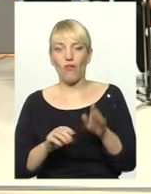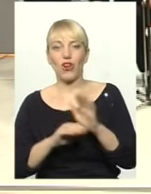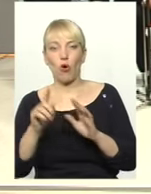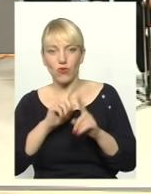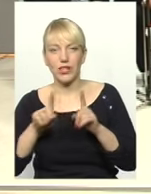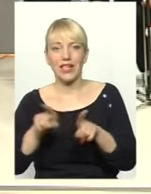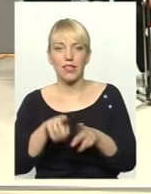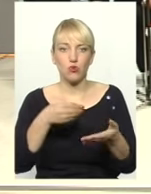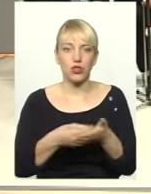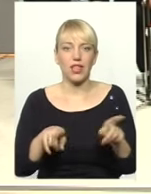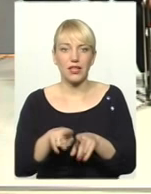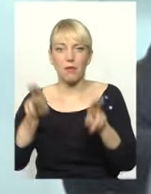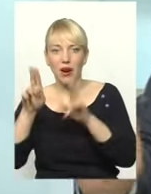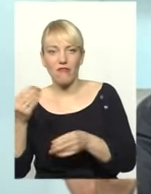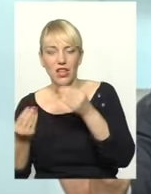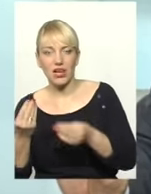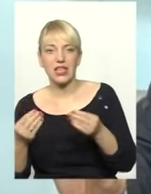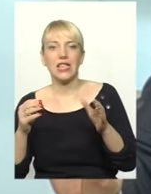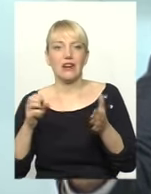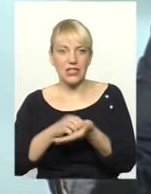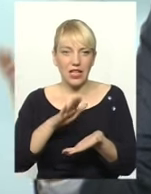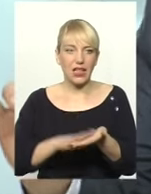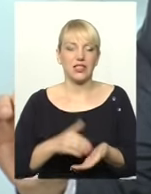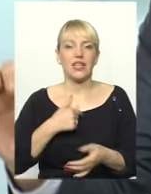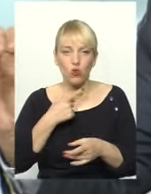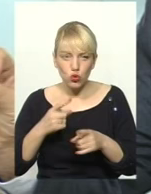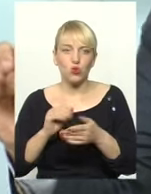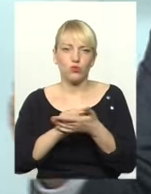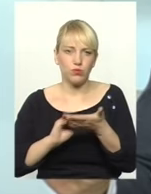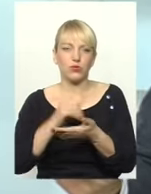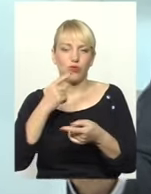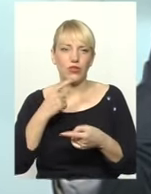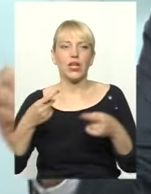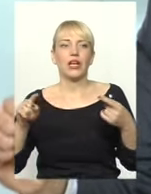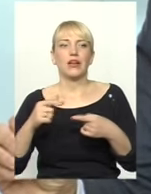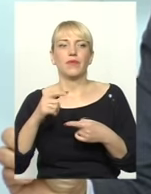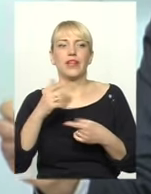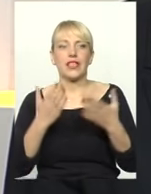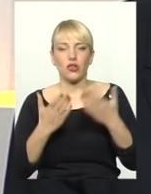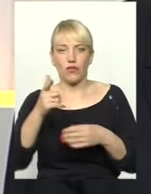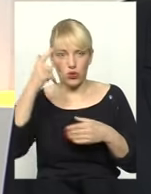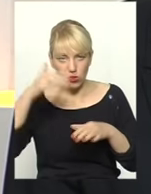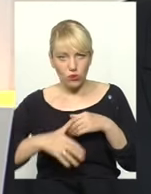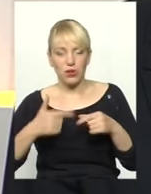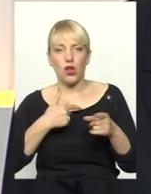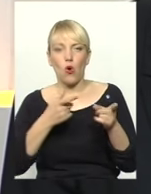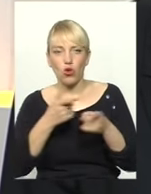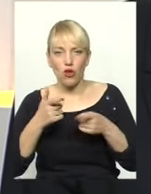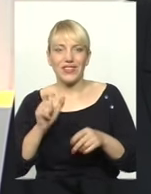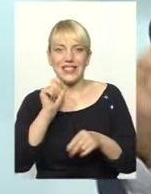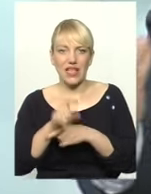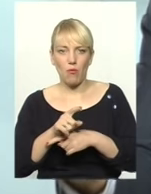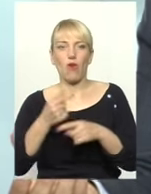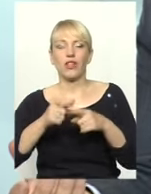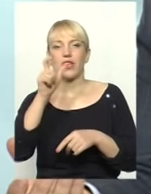бюджет, такі правила гри закладу. Я закінчу пішу, сьогодні говорити. Хочу сказати питання. Те, сказав Нараславович, якщо ви розумієте, ми кажемо готовити замовлення,